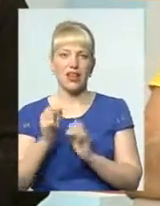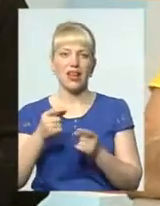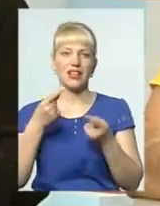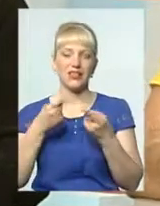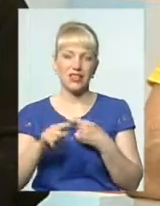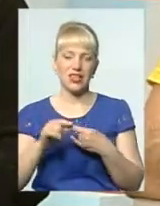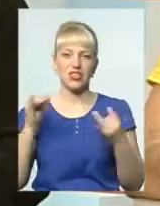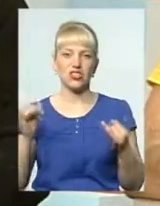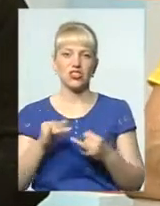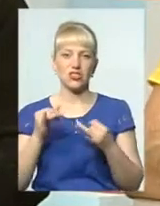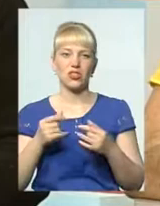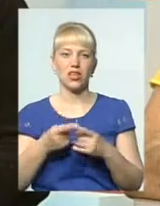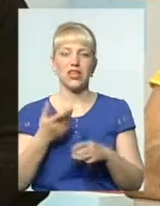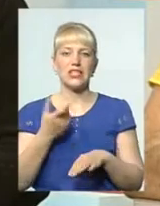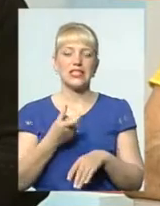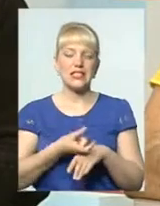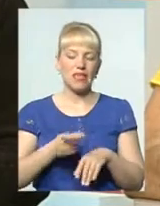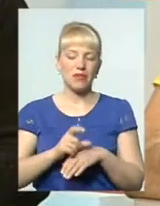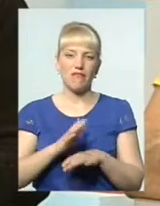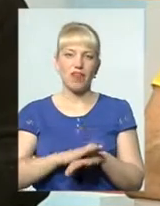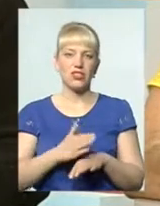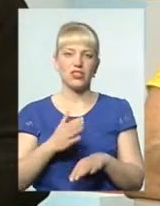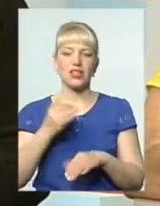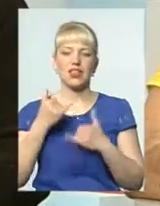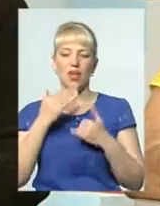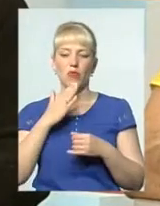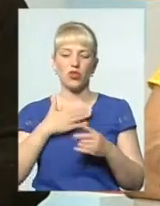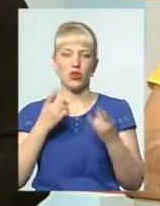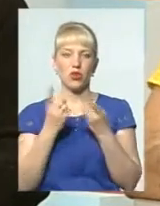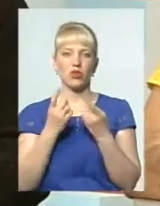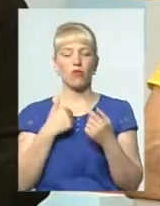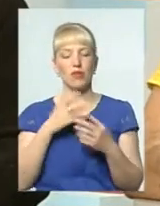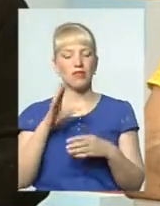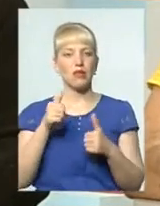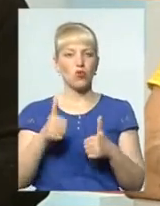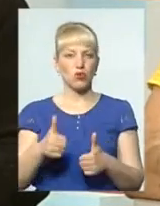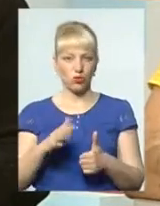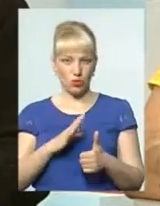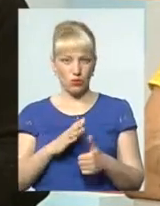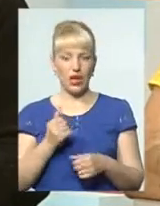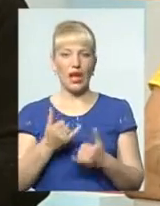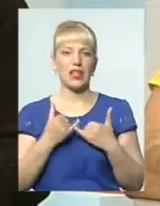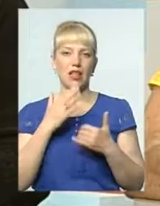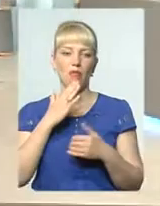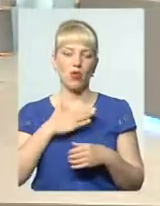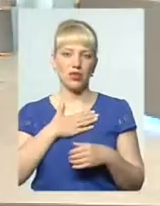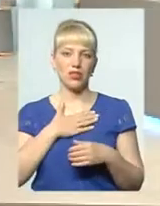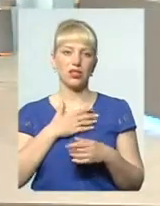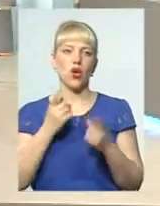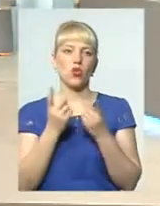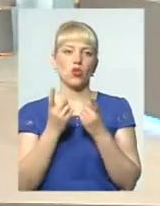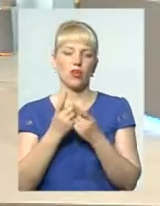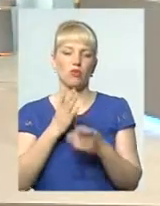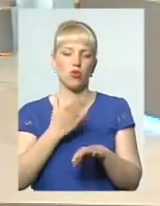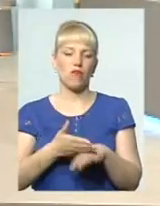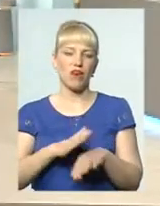історія. Насправді, саме важче для моїх однокласників, у мене більш медсце добре було, для моїх однокласників було важко